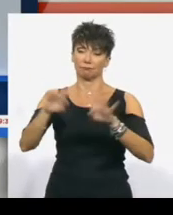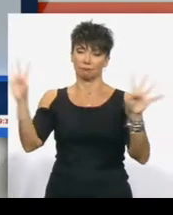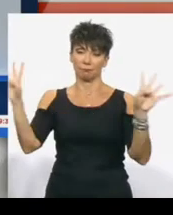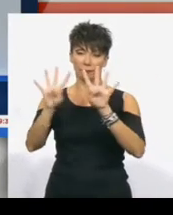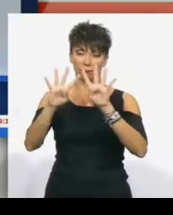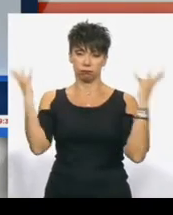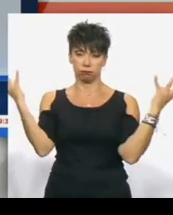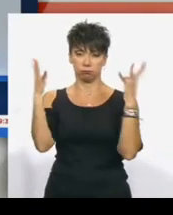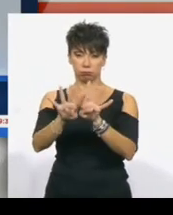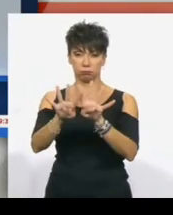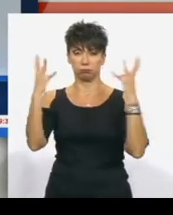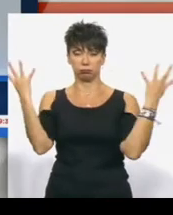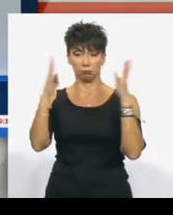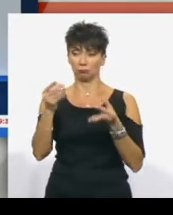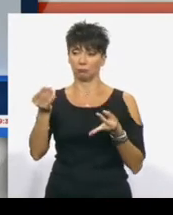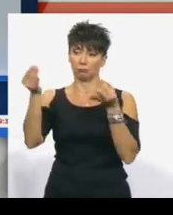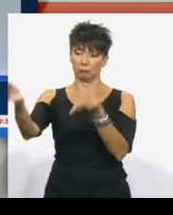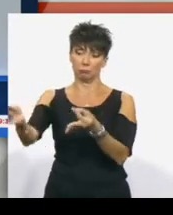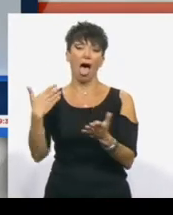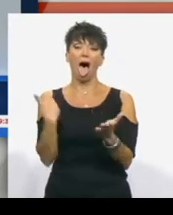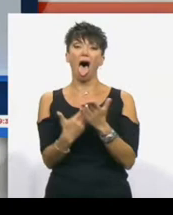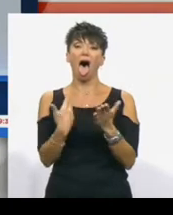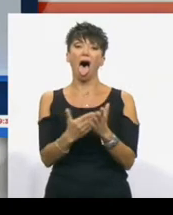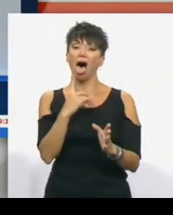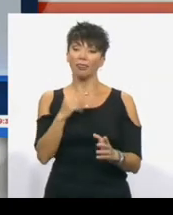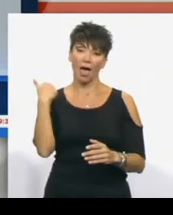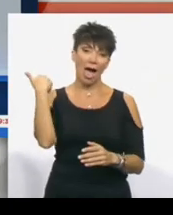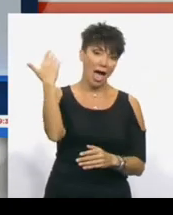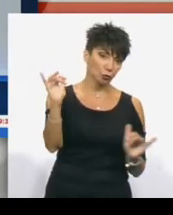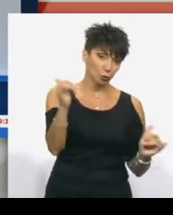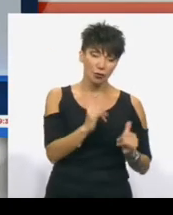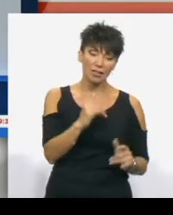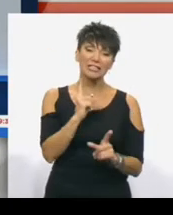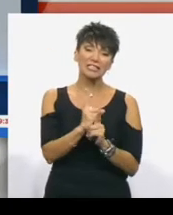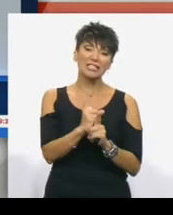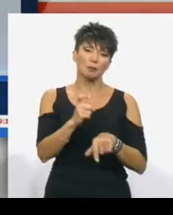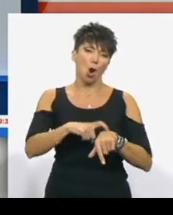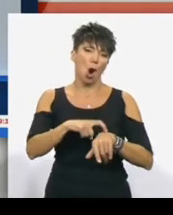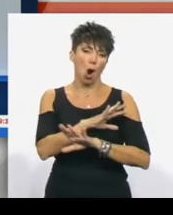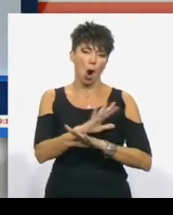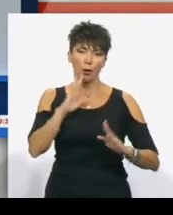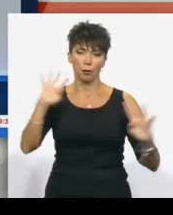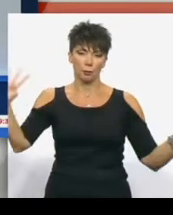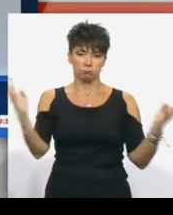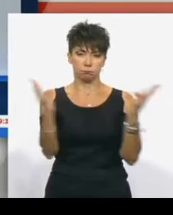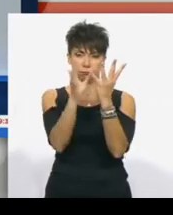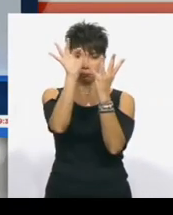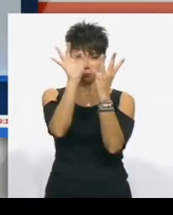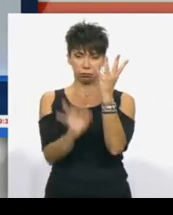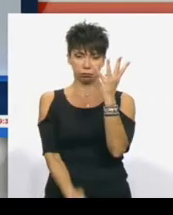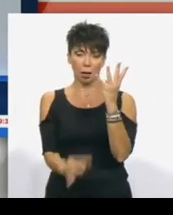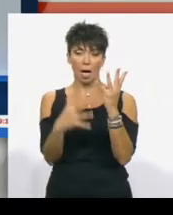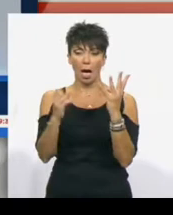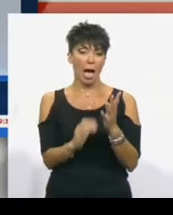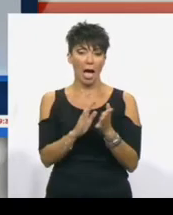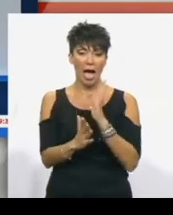Υπάρχει μια άδεια εξόδου για κάποιους πολύ συγκεκριμένους, για κάποιες πολύ συγκεκριμένες ώρες, κλείσιμο του κέντρου κάποια ώρα της μέρας